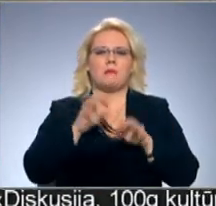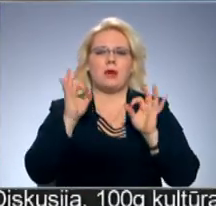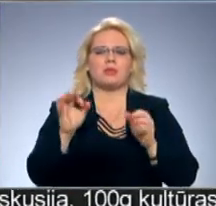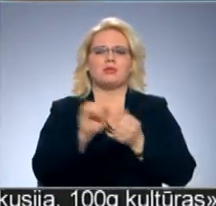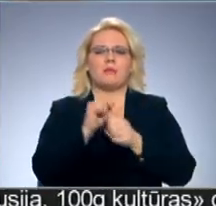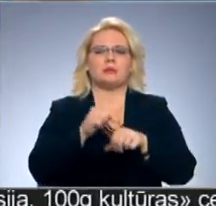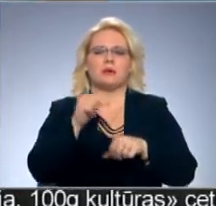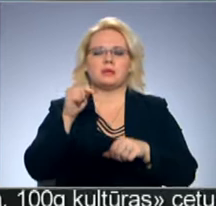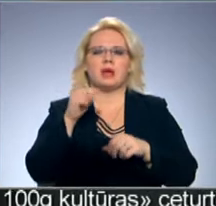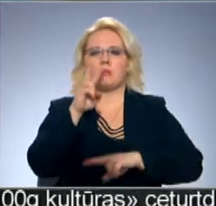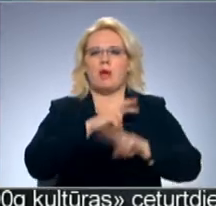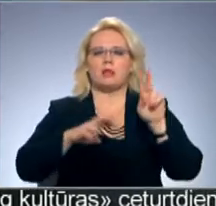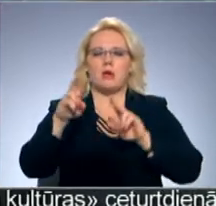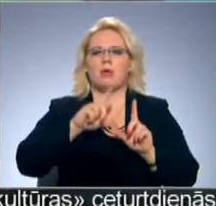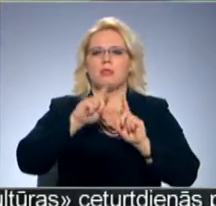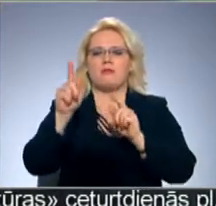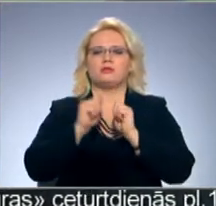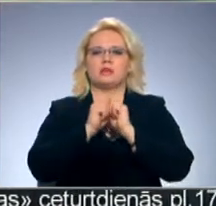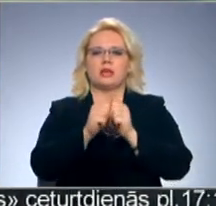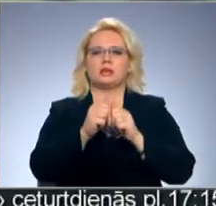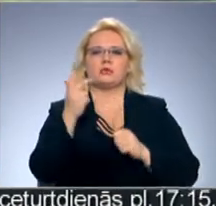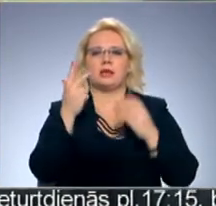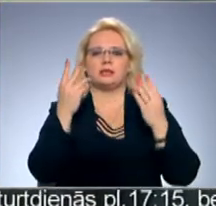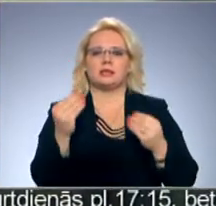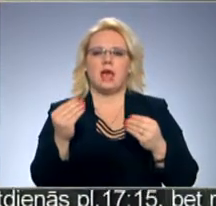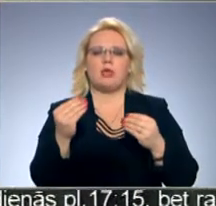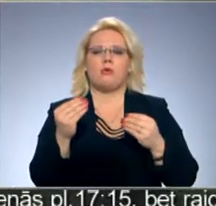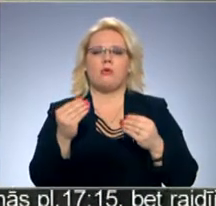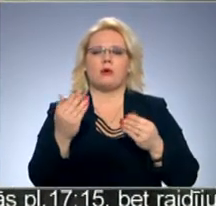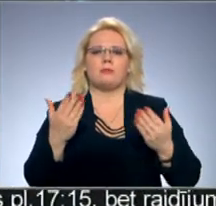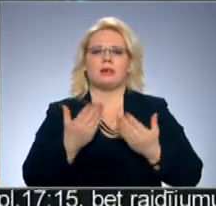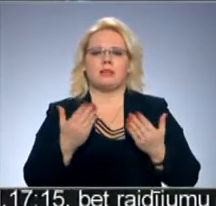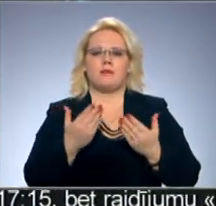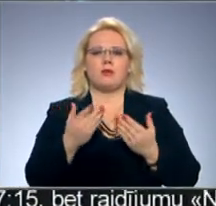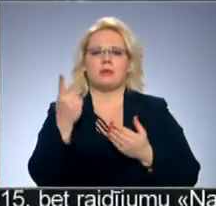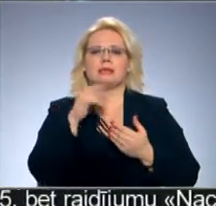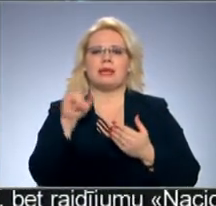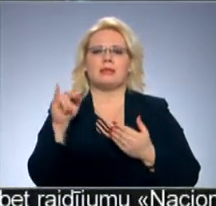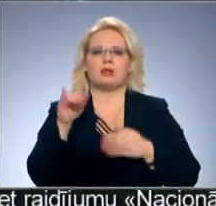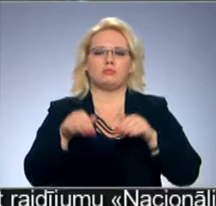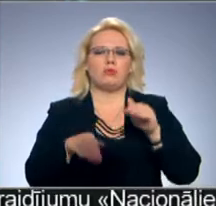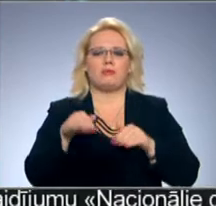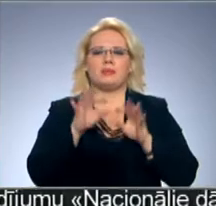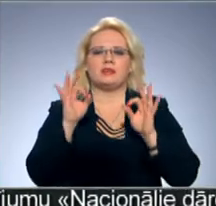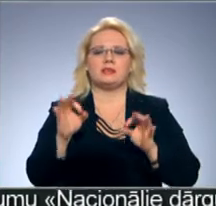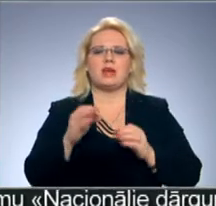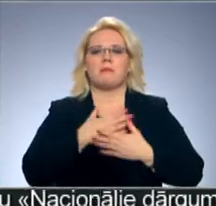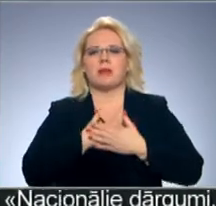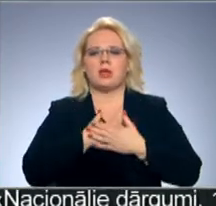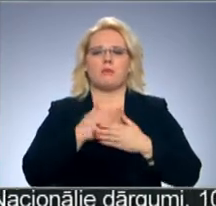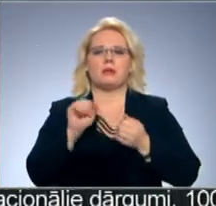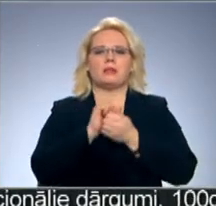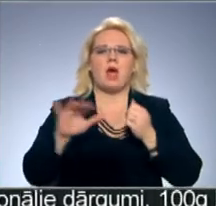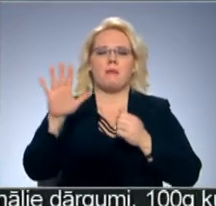meklējumos viņa devusies līdzi pat medniekiem trīs dienu piedzīvojumos slītars purvos. Bet visīstākie brīnumi dabā un cilvēka atklājas pēc